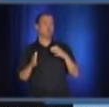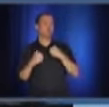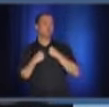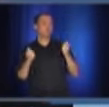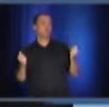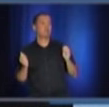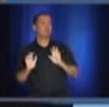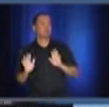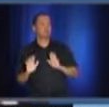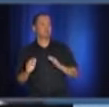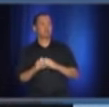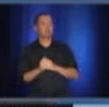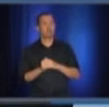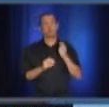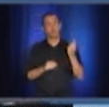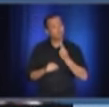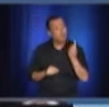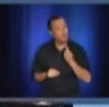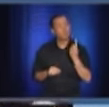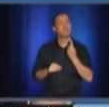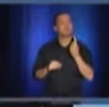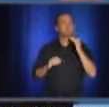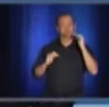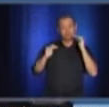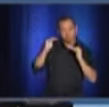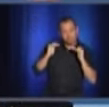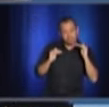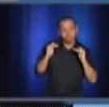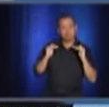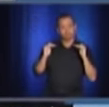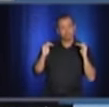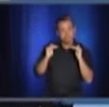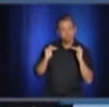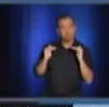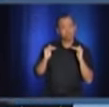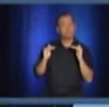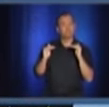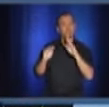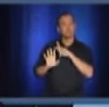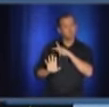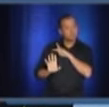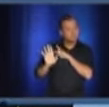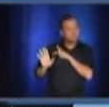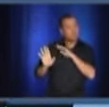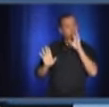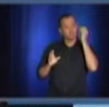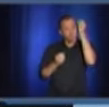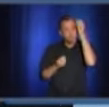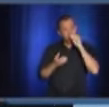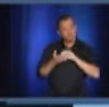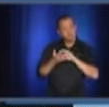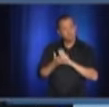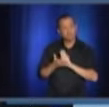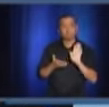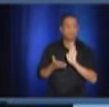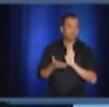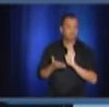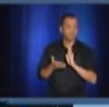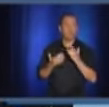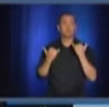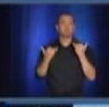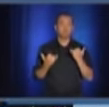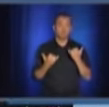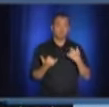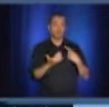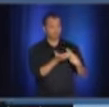ce n'est pas nécessairement souhaitable pour la santé publique. Il y a un équilibre à